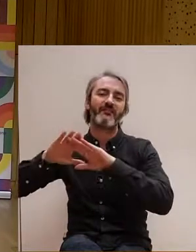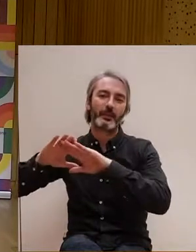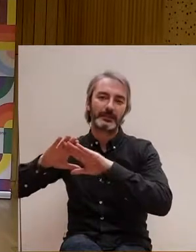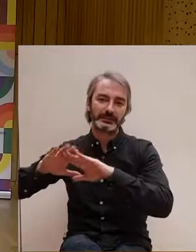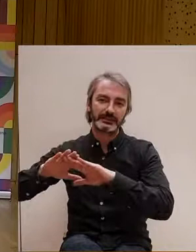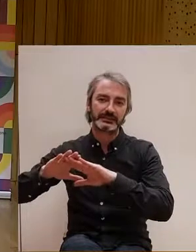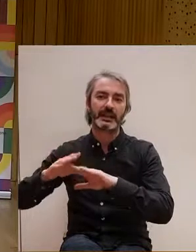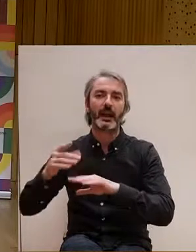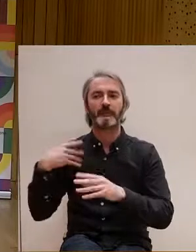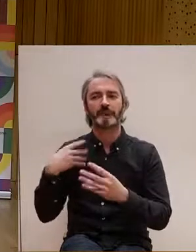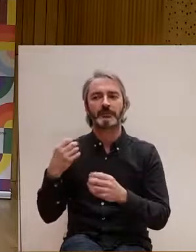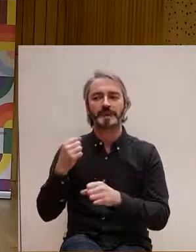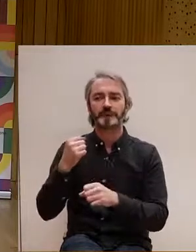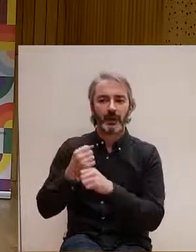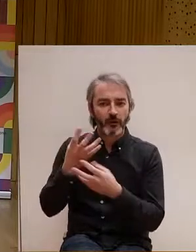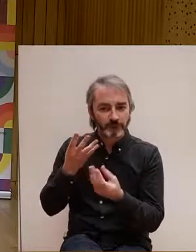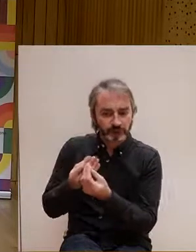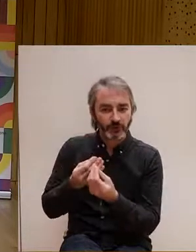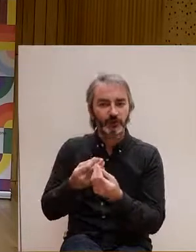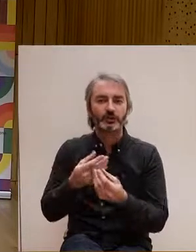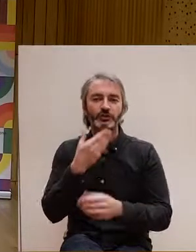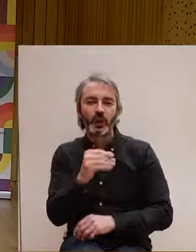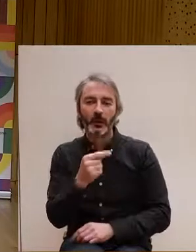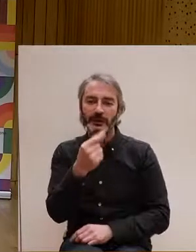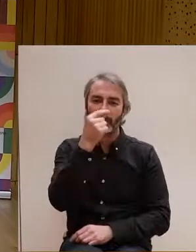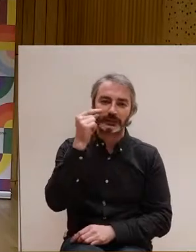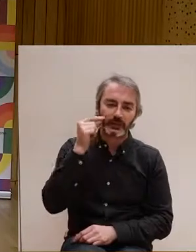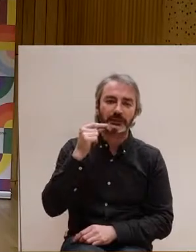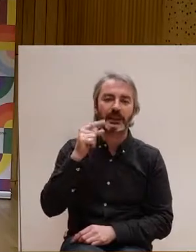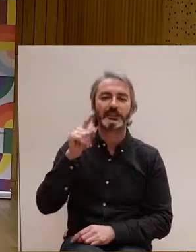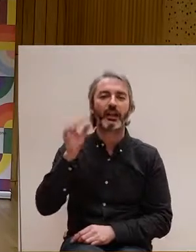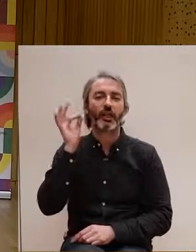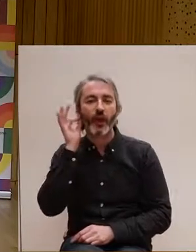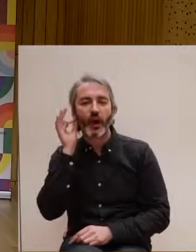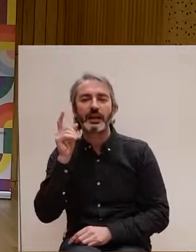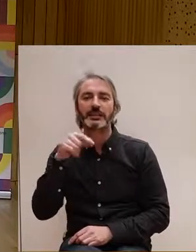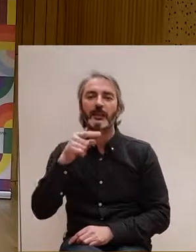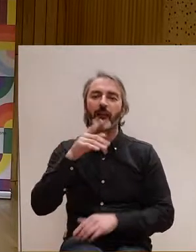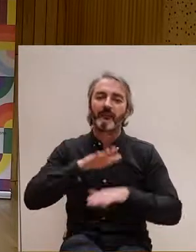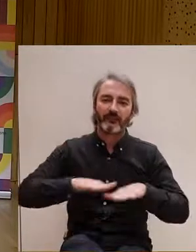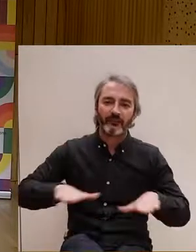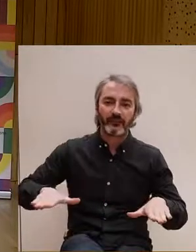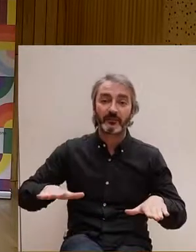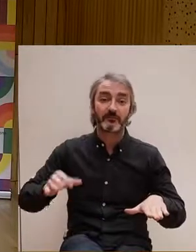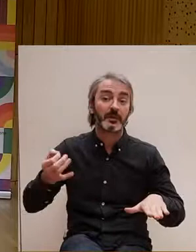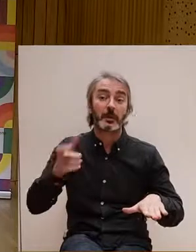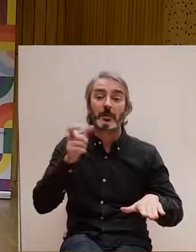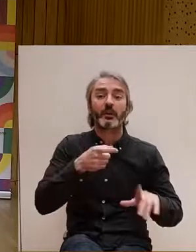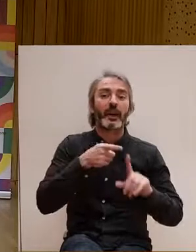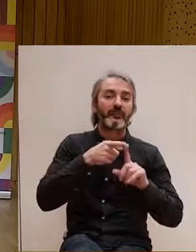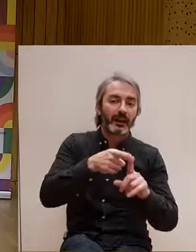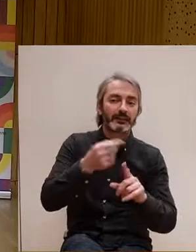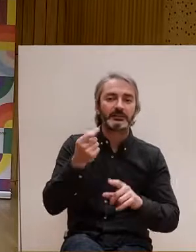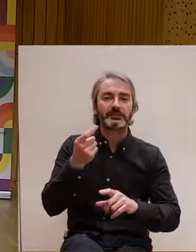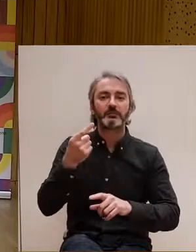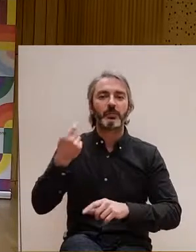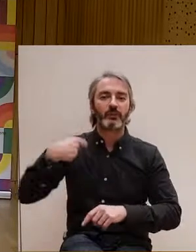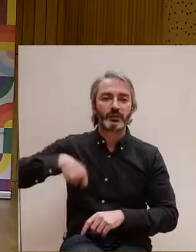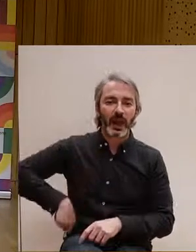treballem amb joves, amb adolescents, amb dones, també amb criatures i també amb totes aquelles persones referents, professionals,